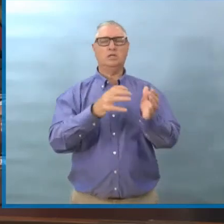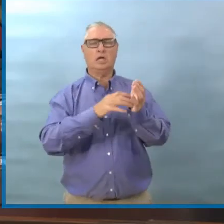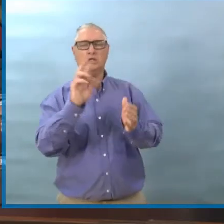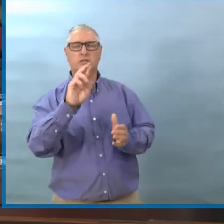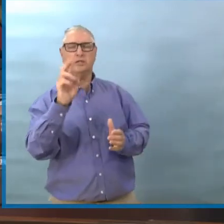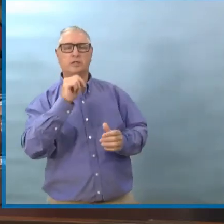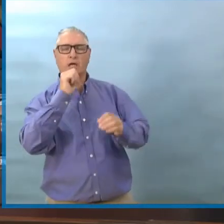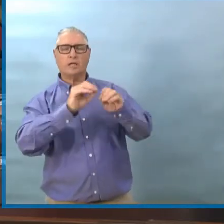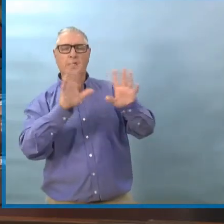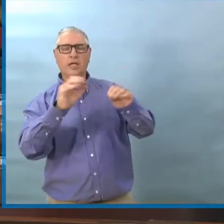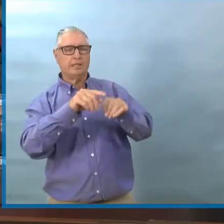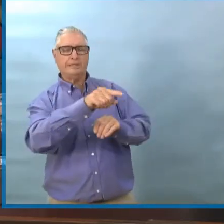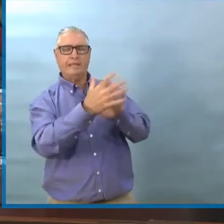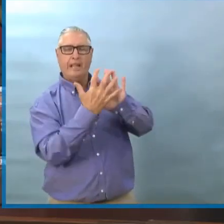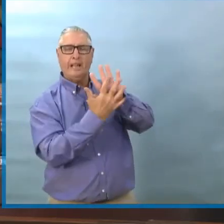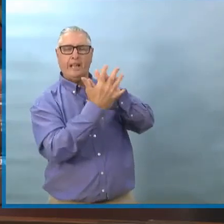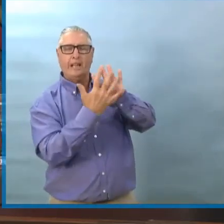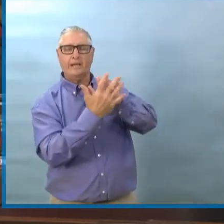Question inaudible.